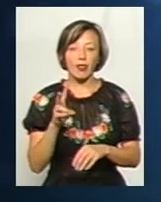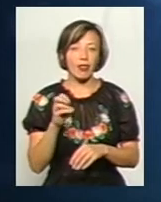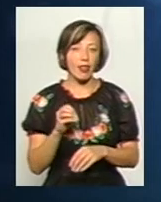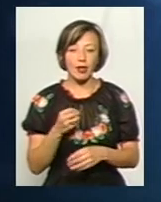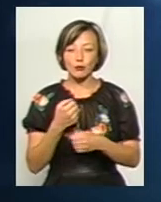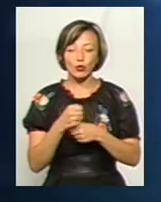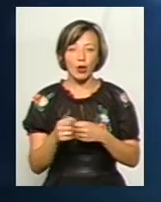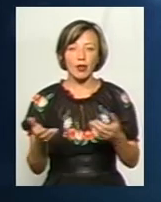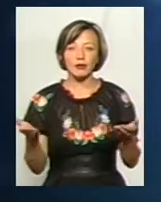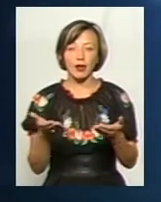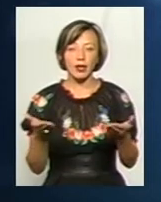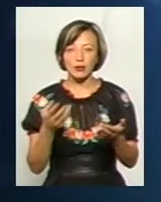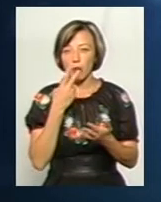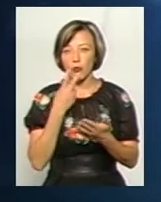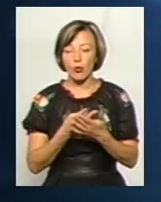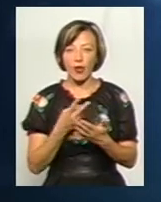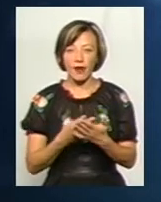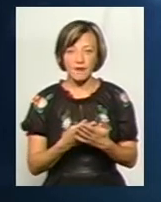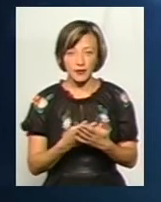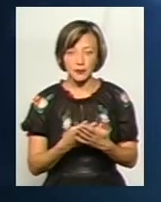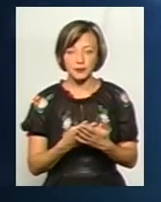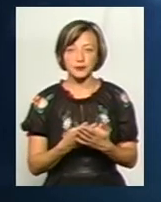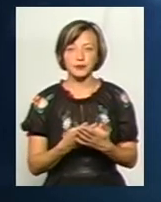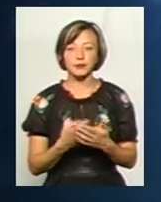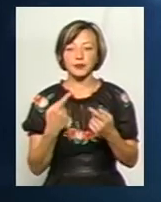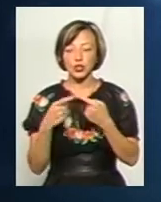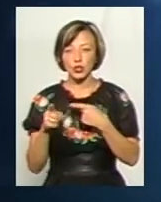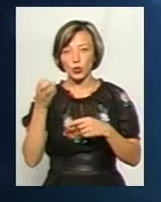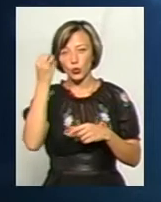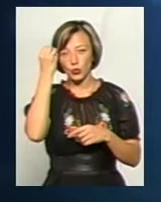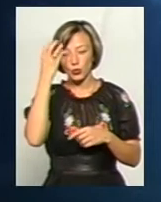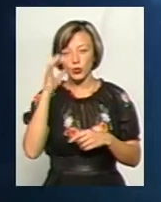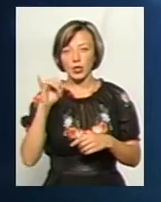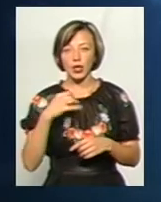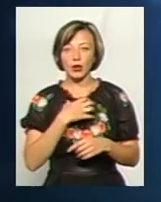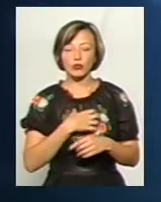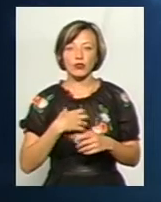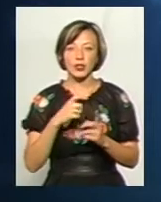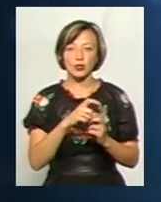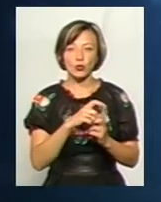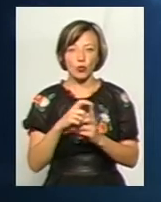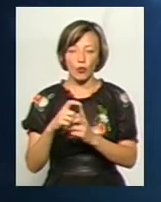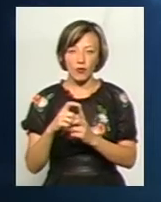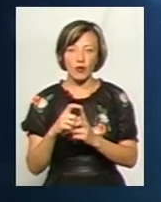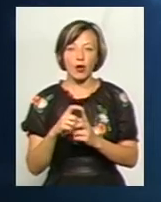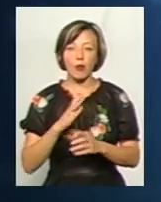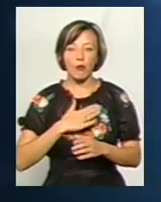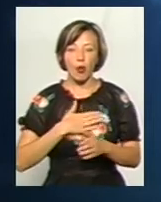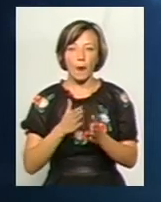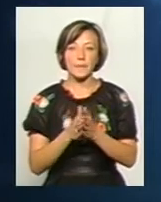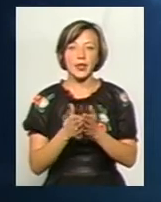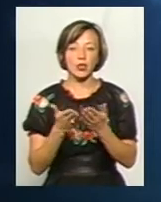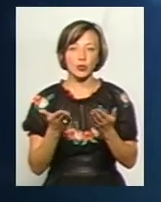яких проявів до інших культур. І ключове те слово мого підручника